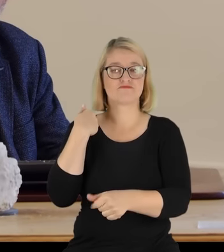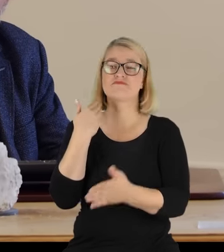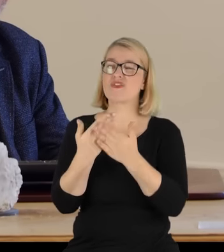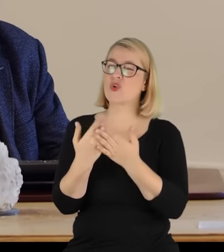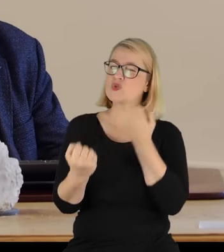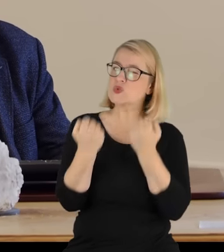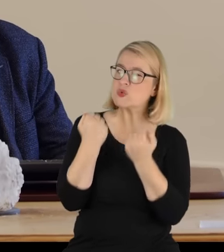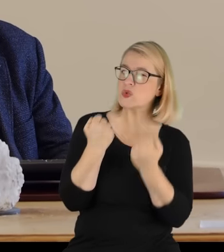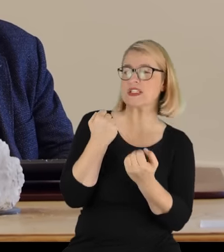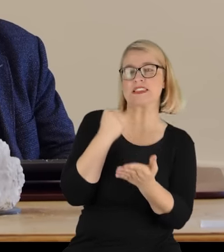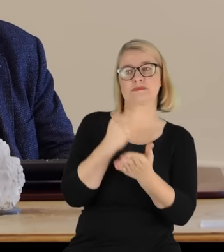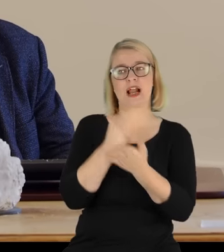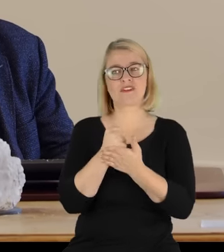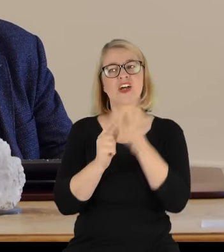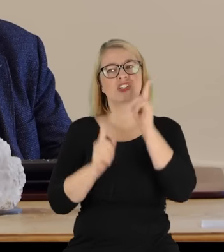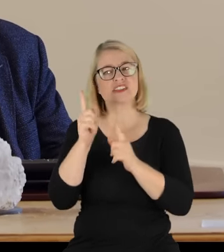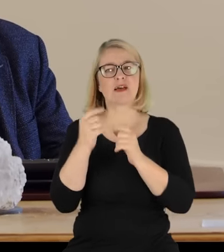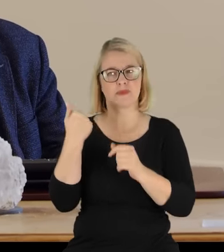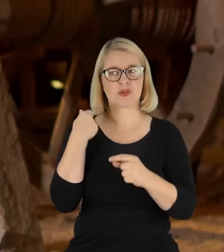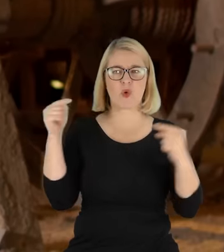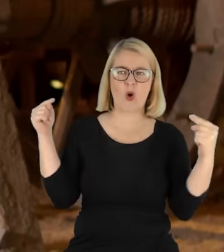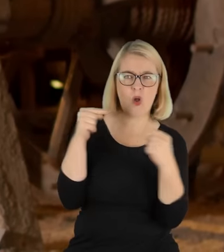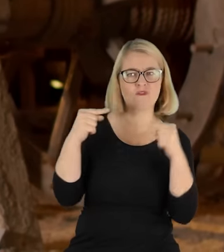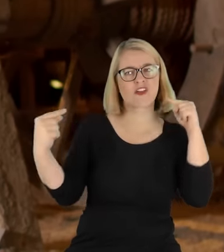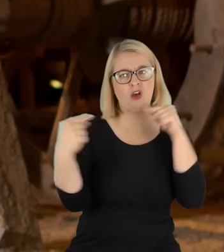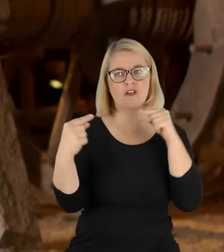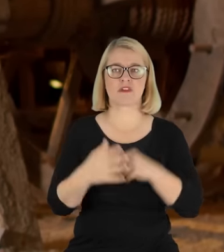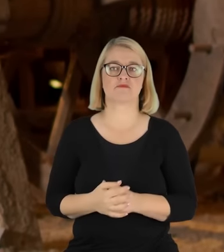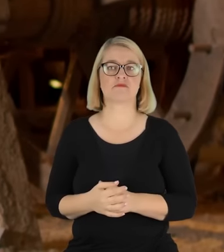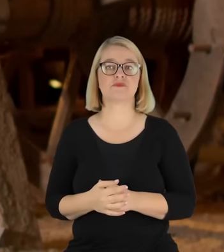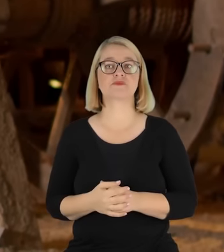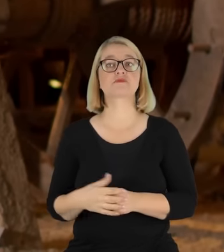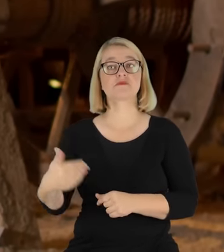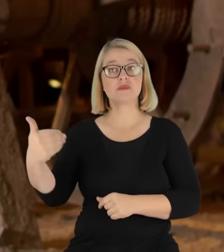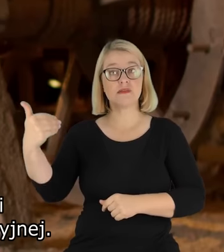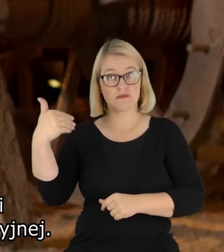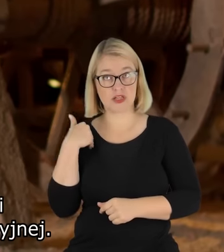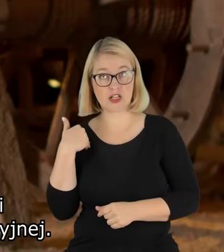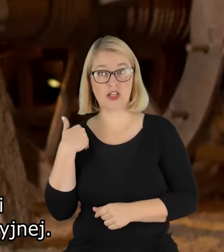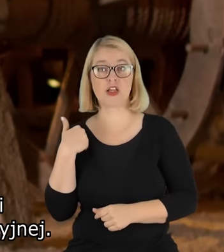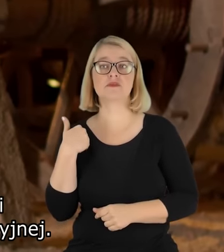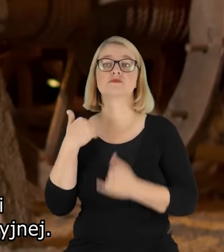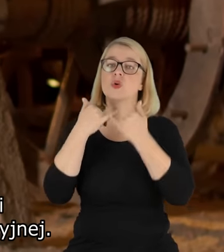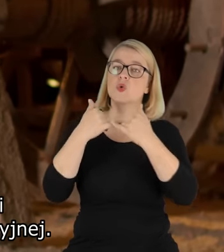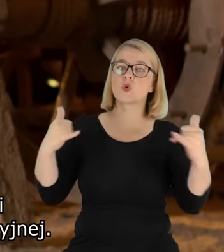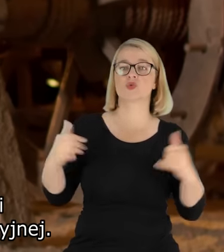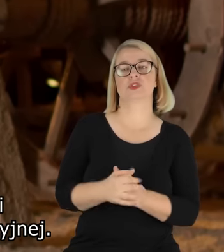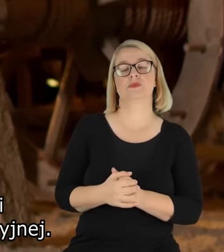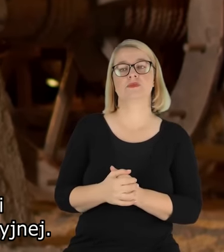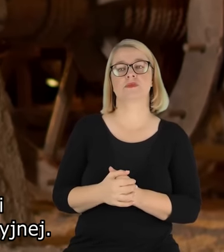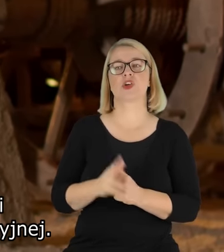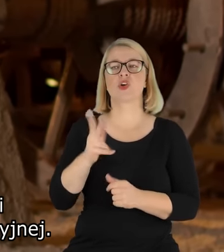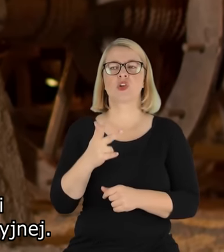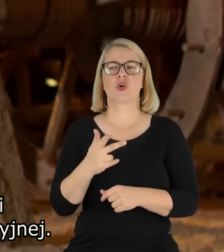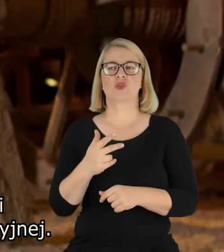skomplikowane. No i wyrodziło czasami różnego rodzaju konflikty. Byli też ci, którzy mu szkodzili. No, wszystko było dobrze,